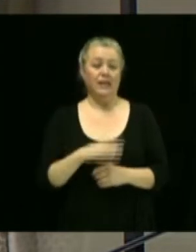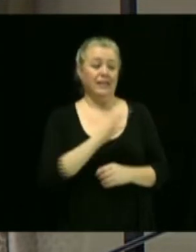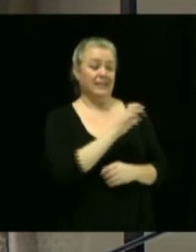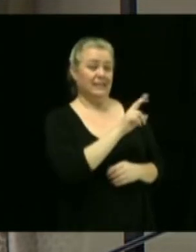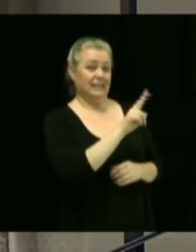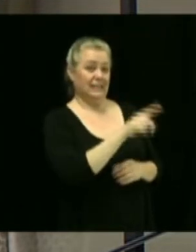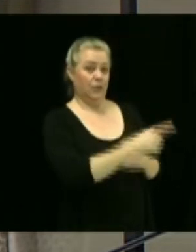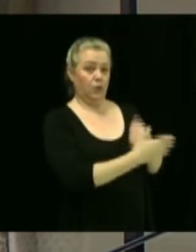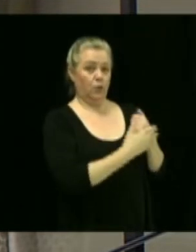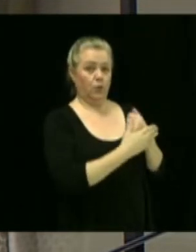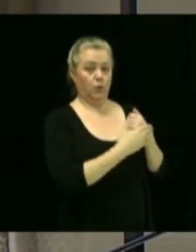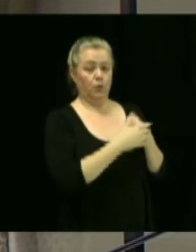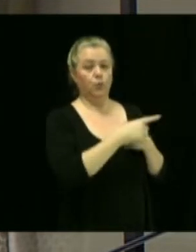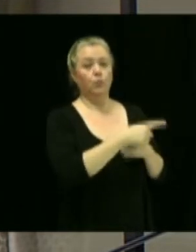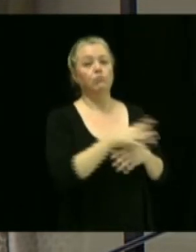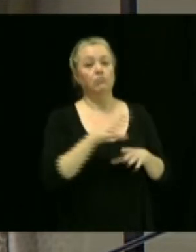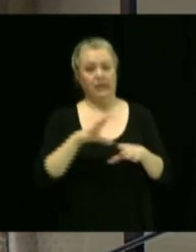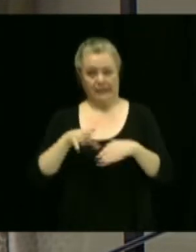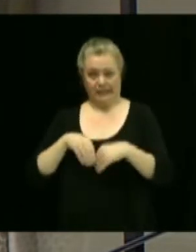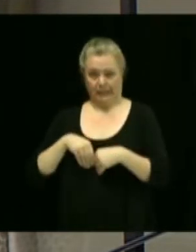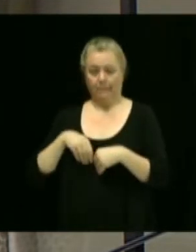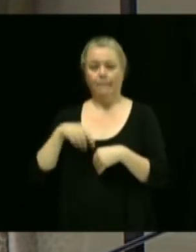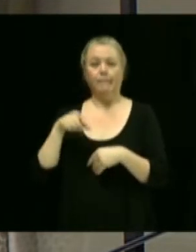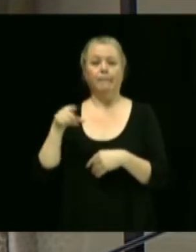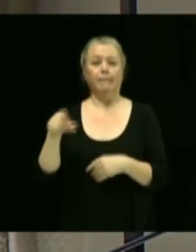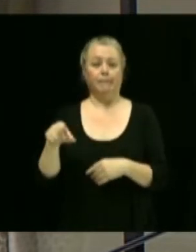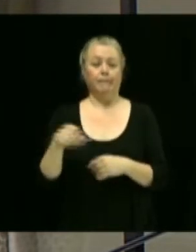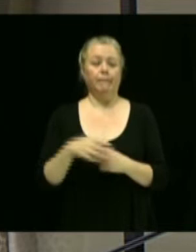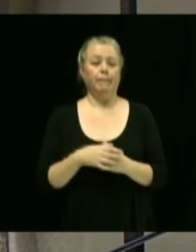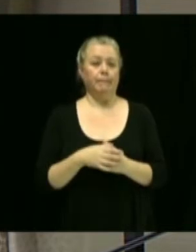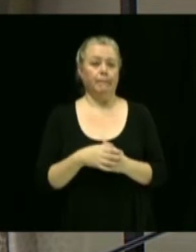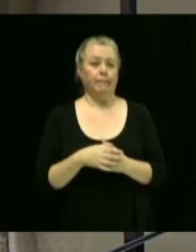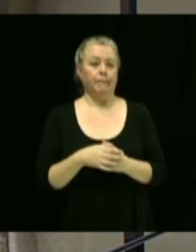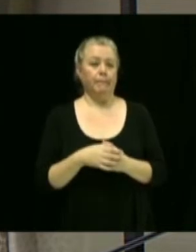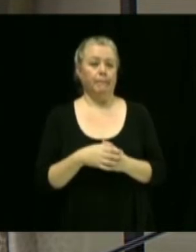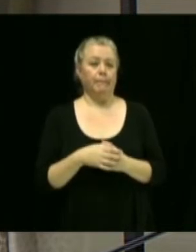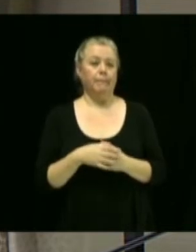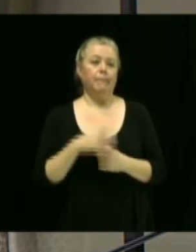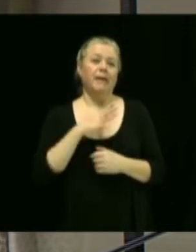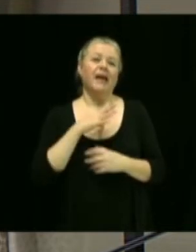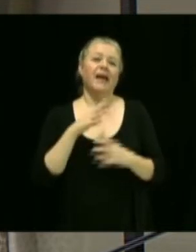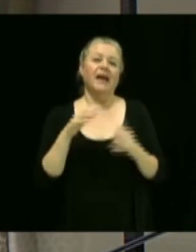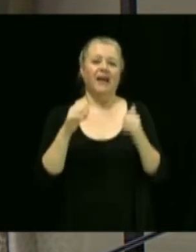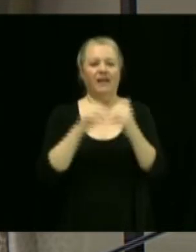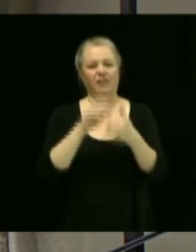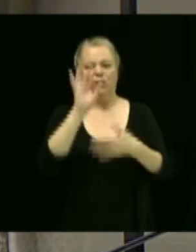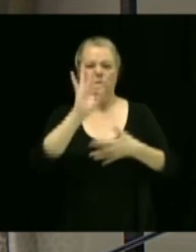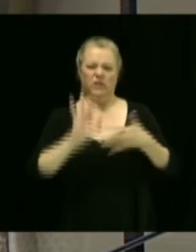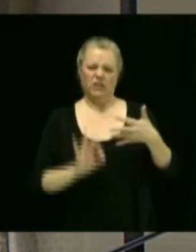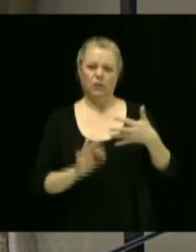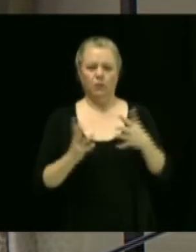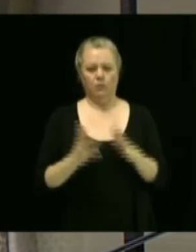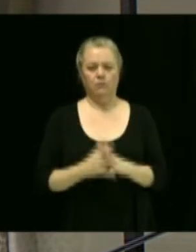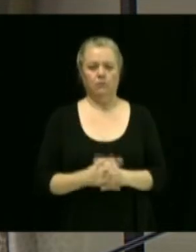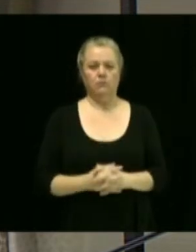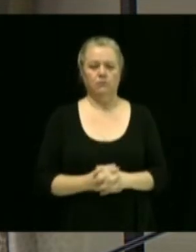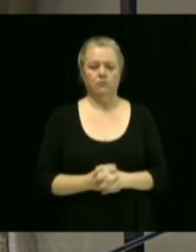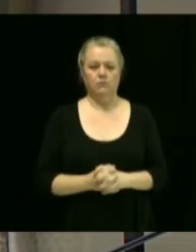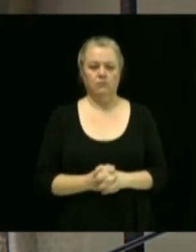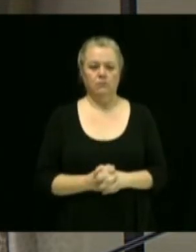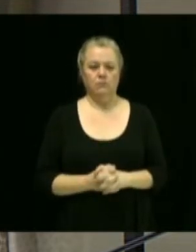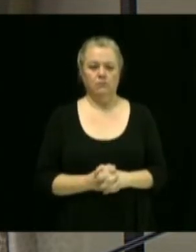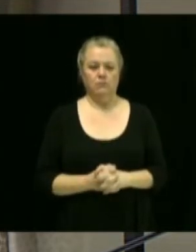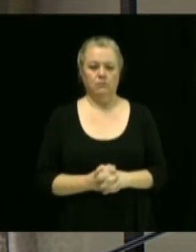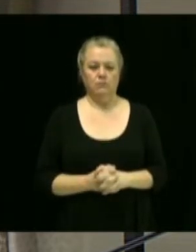CCU recommande d'accorder la dérogation mineure sous plusieurs conditions. Alors, pour l